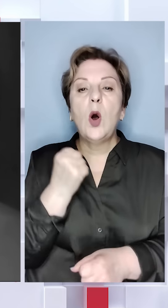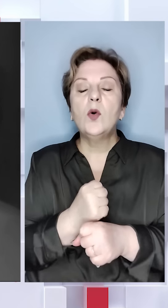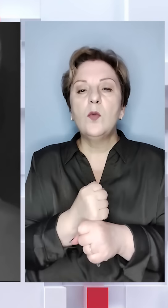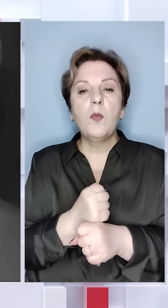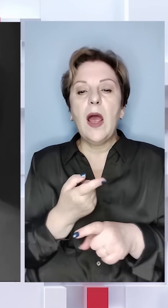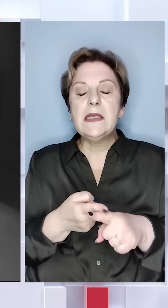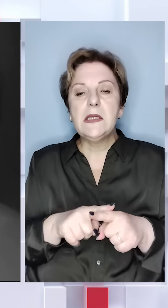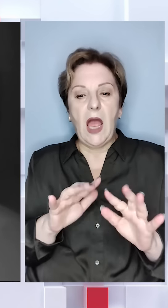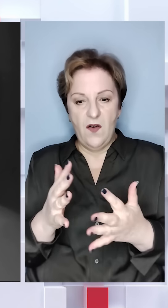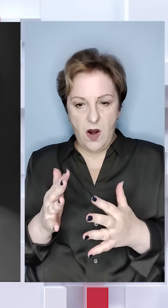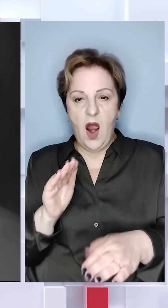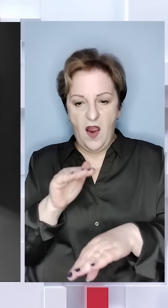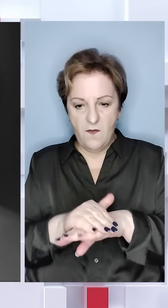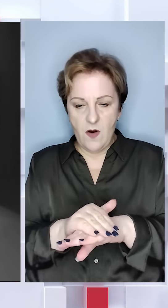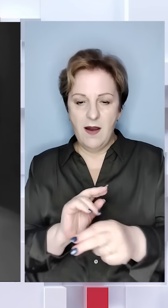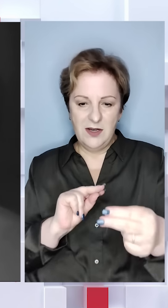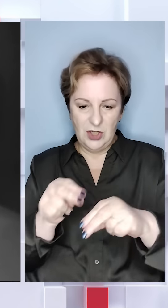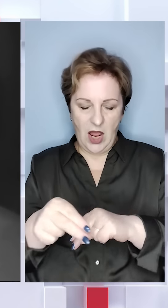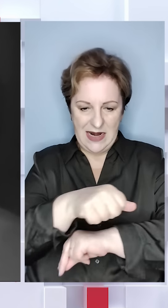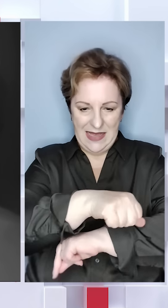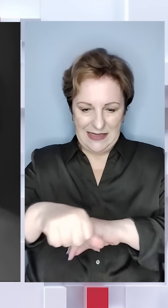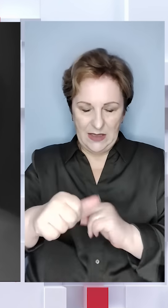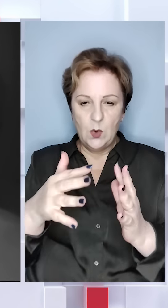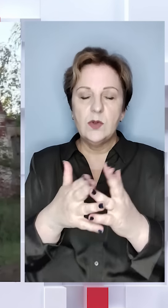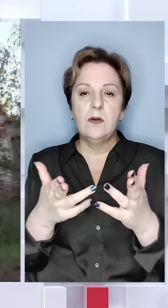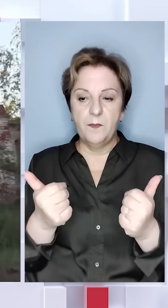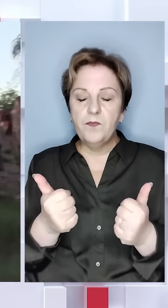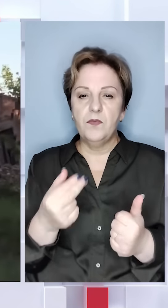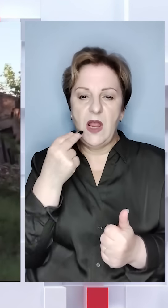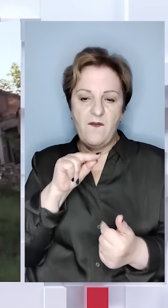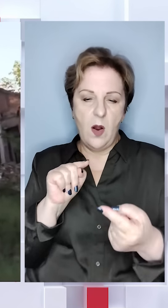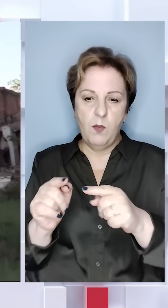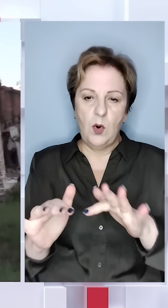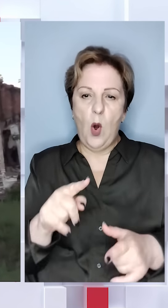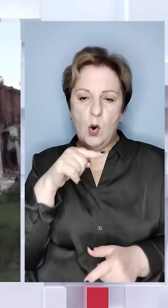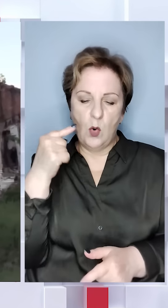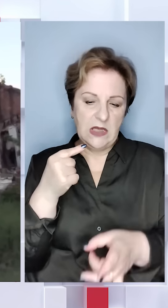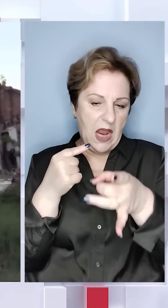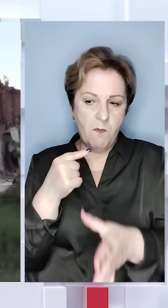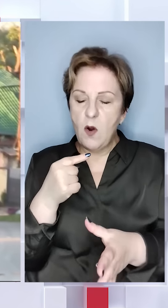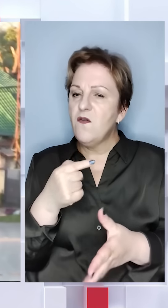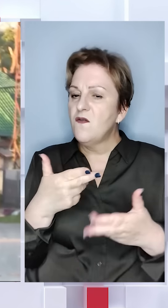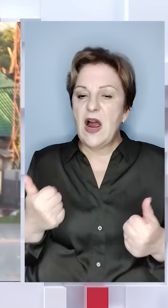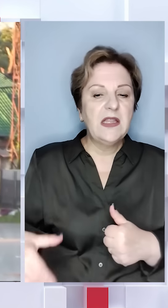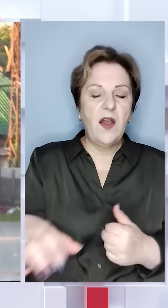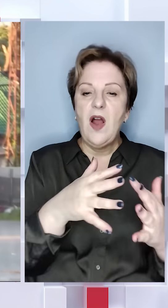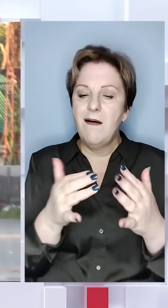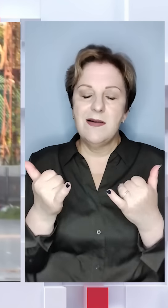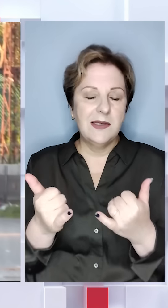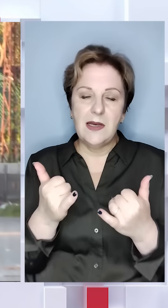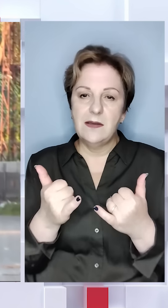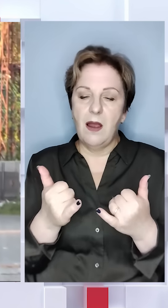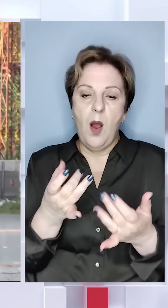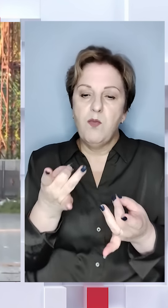це вже відбувається фактично перетинаючи лінії зіткнення. Так, так, так. Ефективної протидії рашистським бомбам, це визнають по всьому фронту,